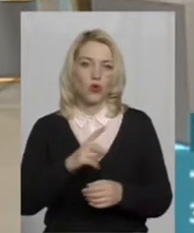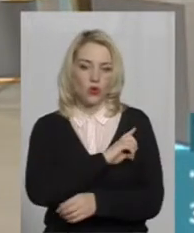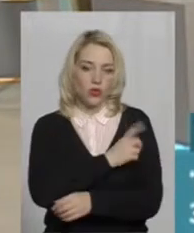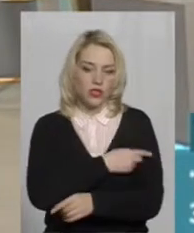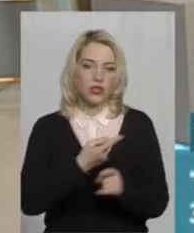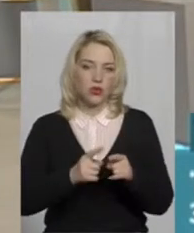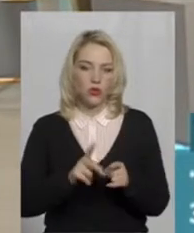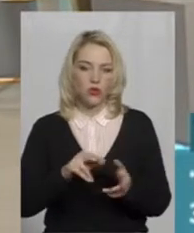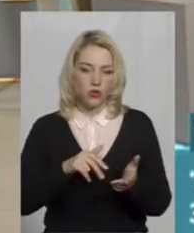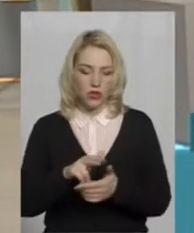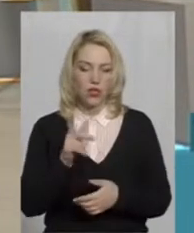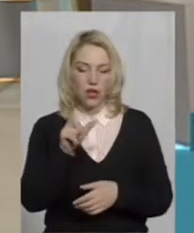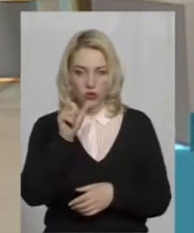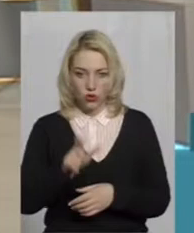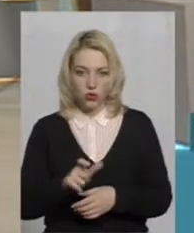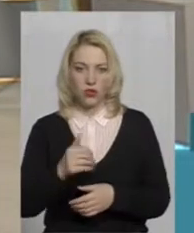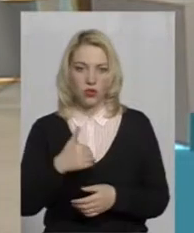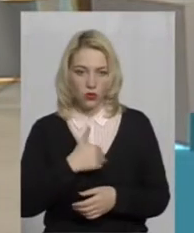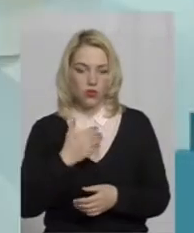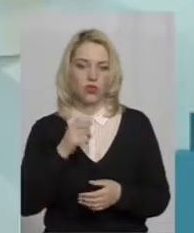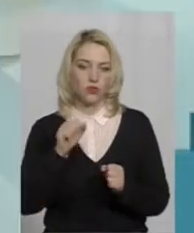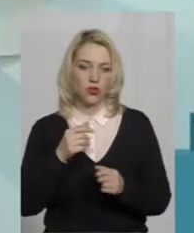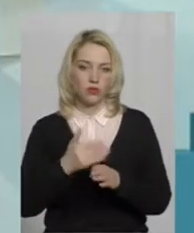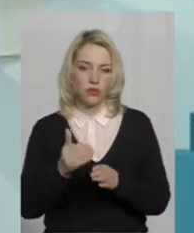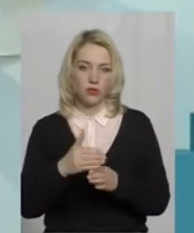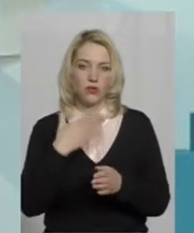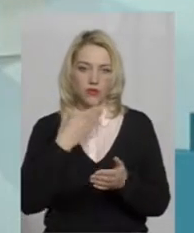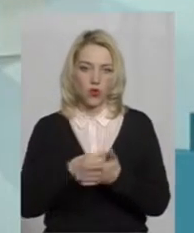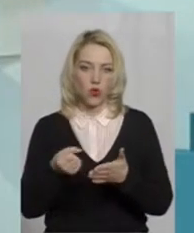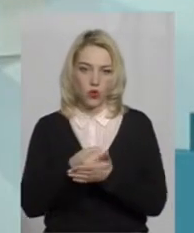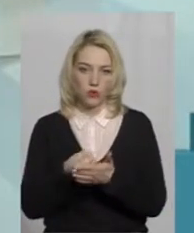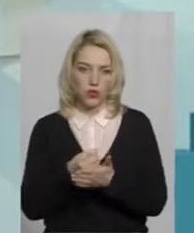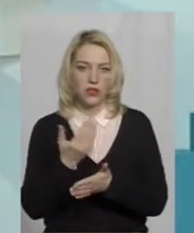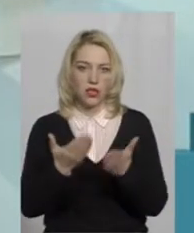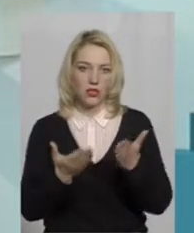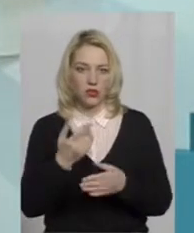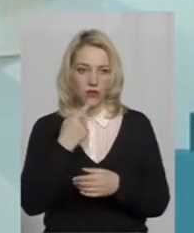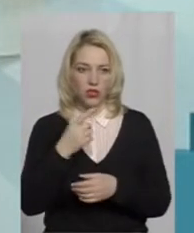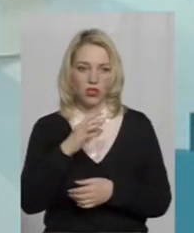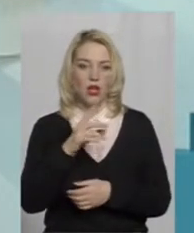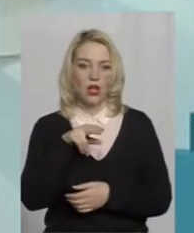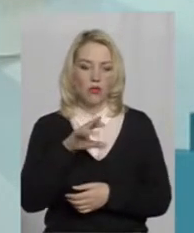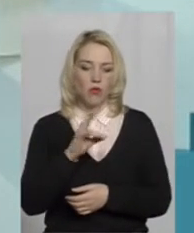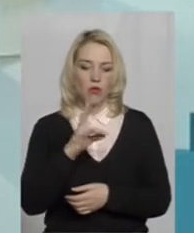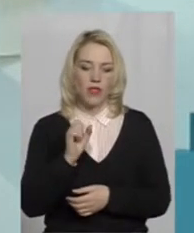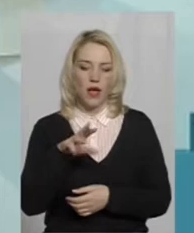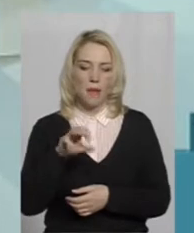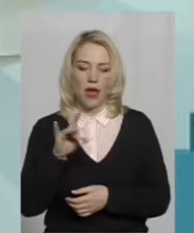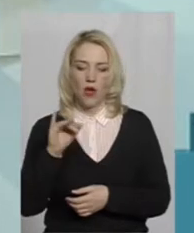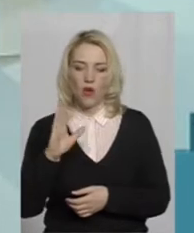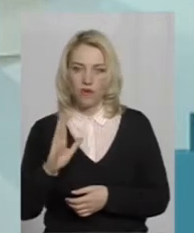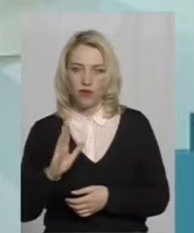потихеньку-потихеньку може свого добитися. От, навіть взяти Олександра Пономаріва, про якого тут